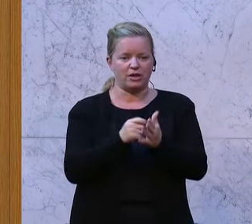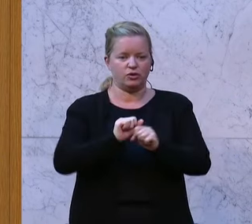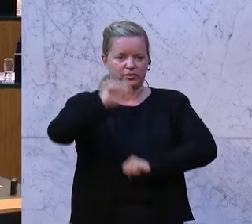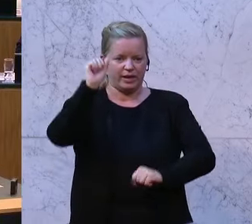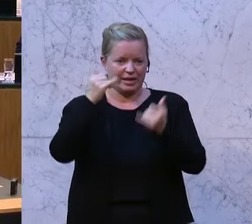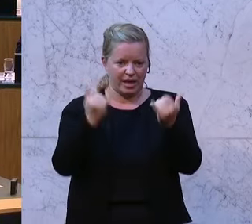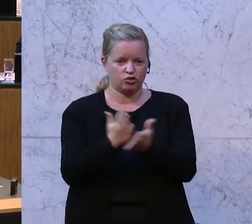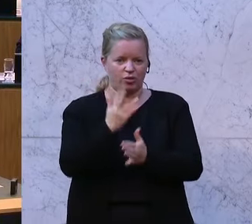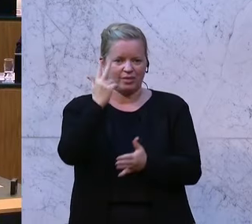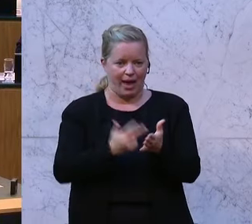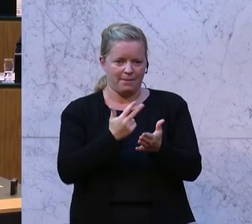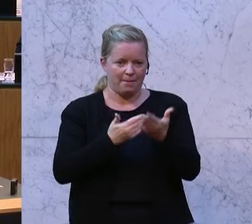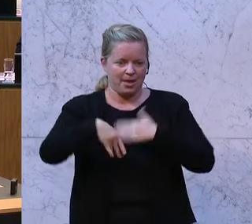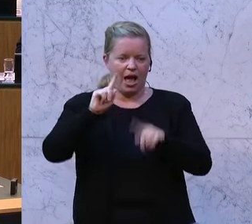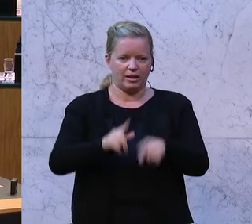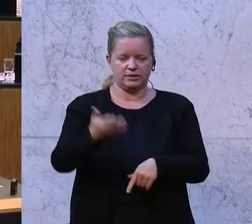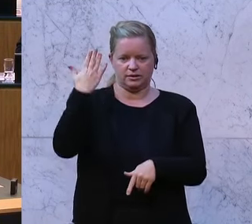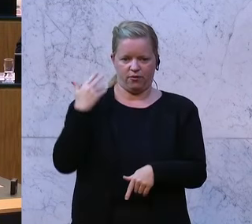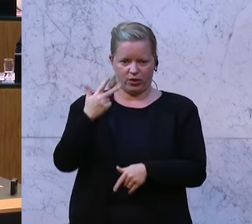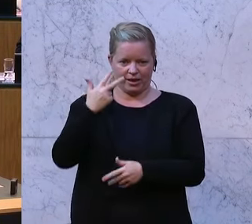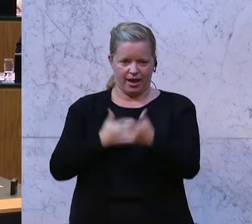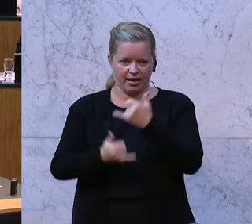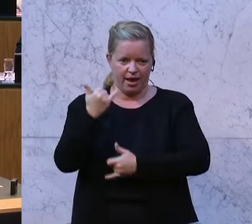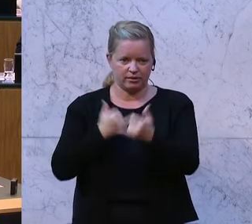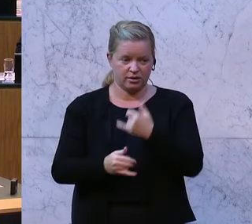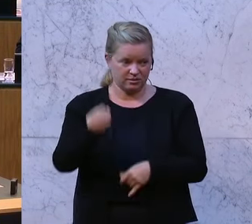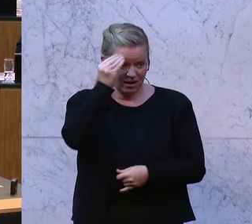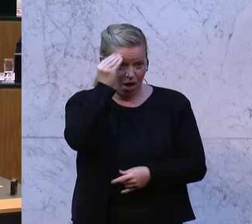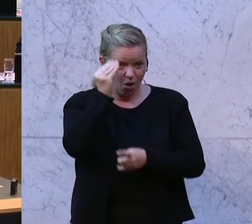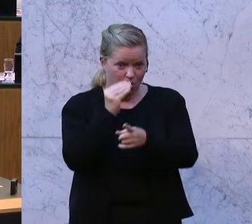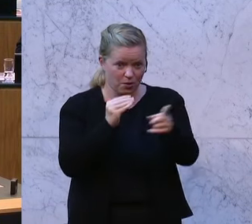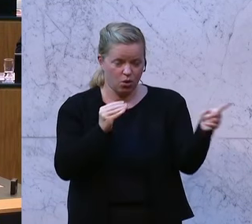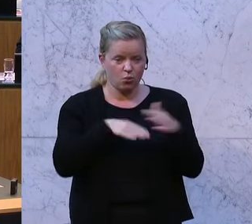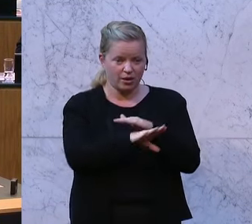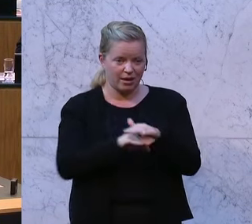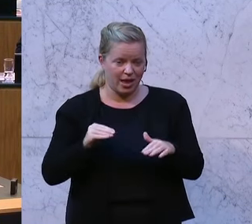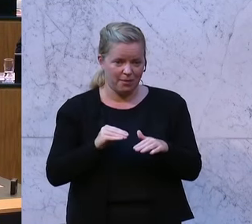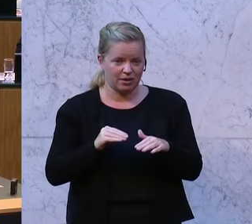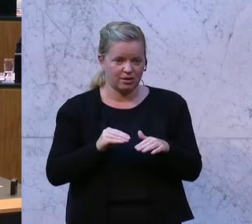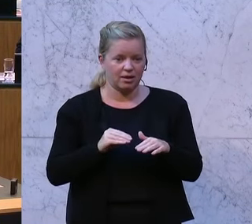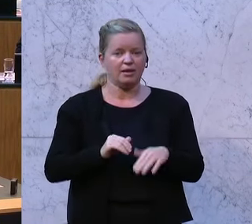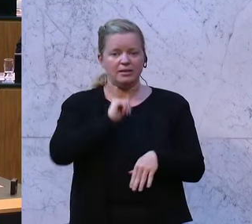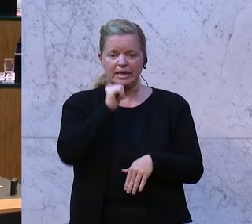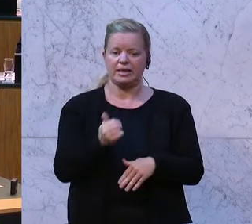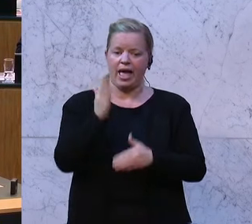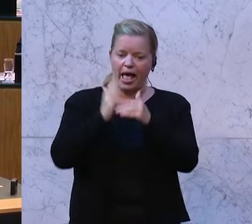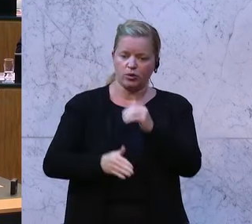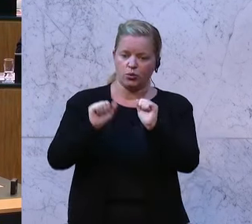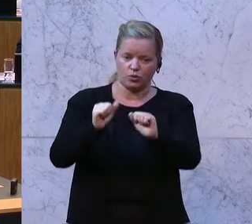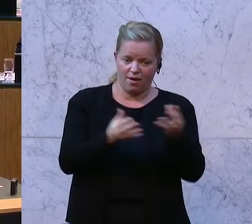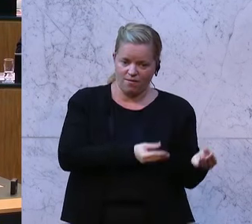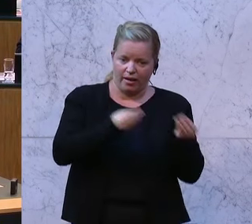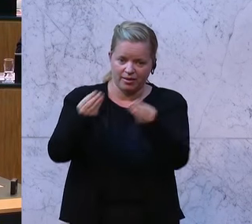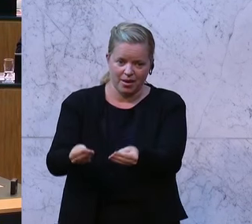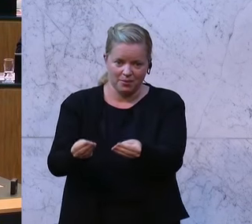mittlerweile dreimal so hoch wie noch vor drei Jahren. Glauben Sie wirklich, dass die Unternehmen das nicht an den Endkunden weitergeben? Diese